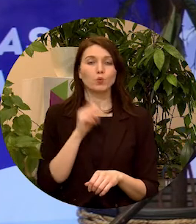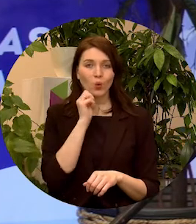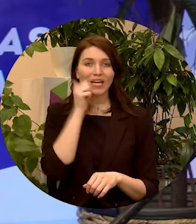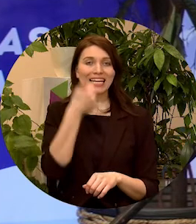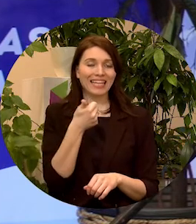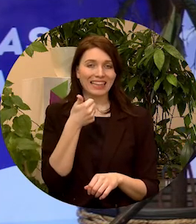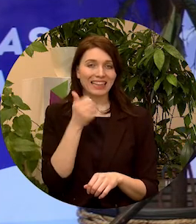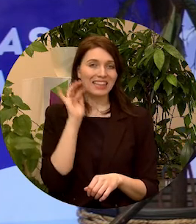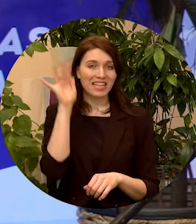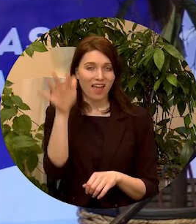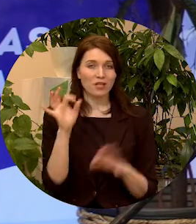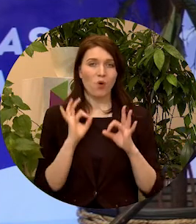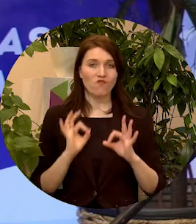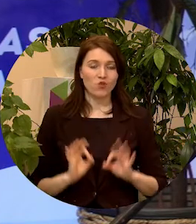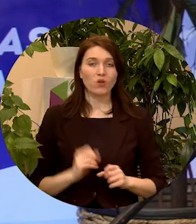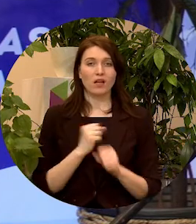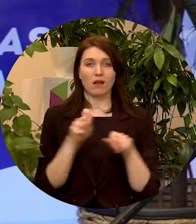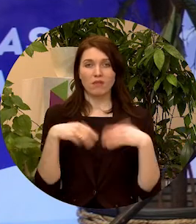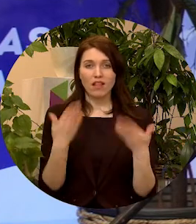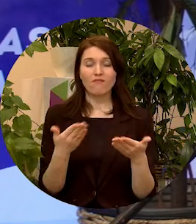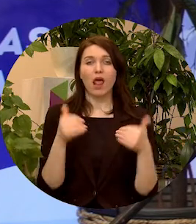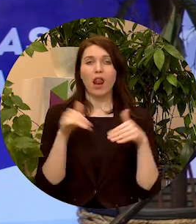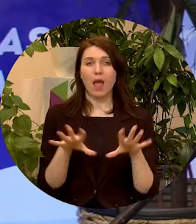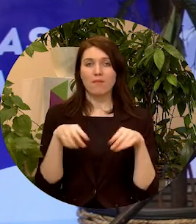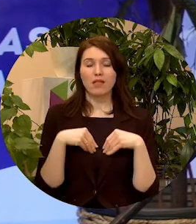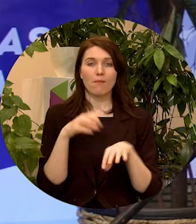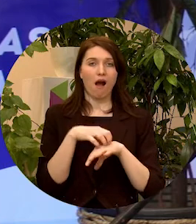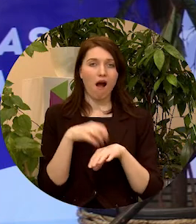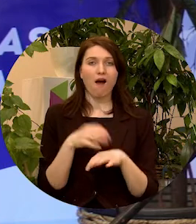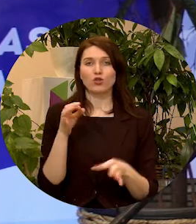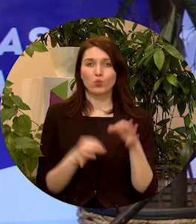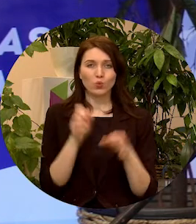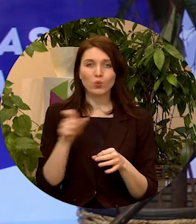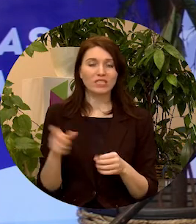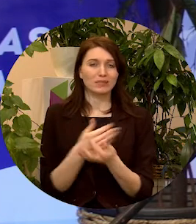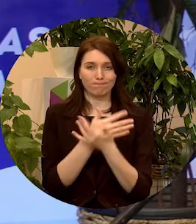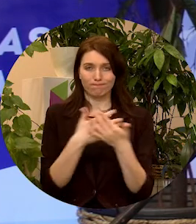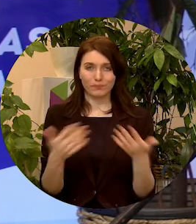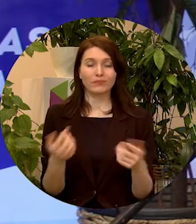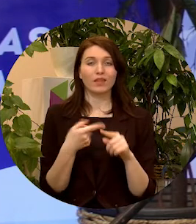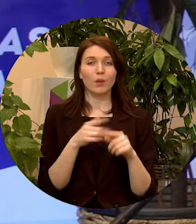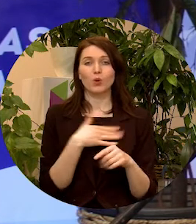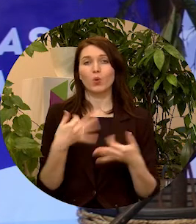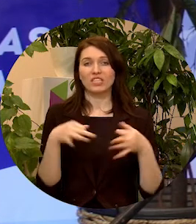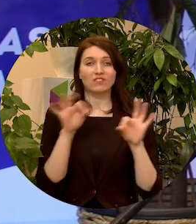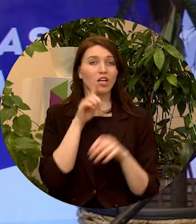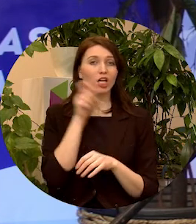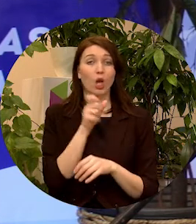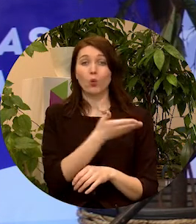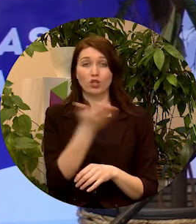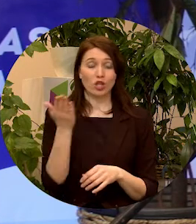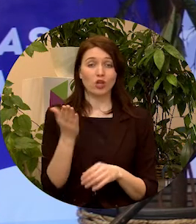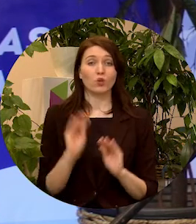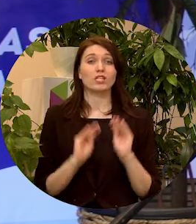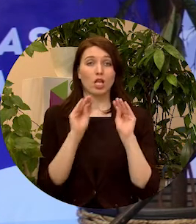profesionāļi, darba devēja, lēmumu, pieņēmēja ārsti, juristi un tā tālāk. Tāpēc ļoti svarīgi jauniešos